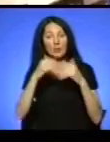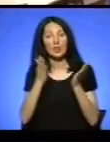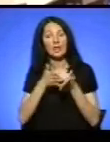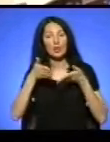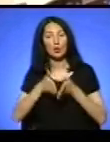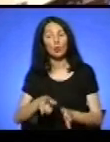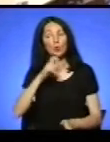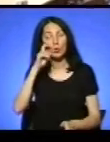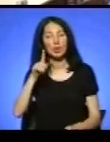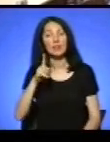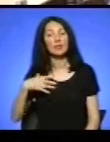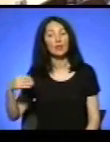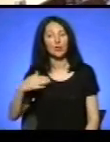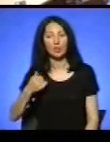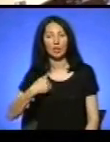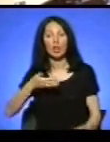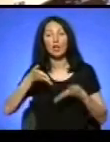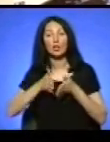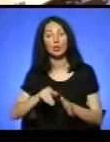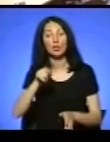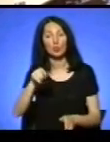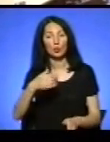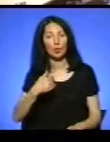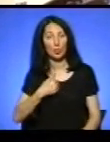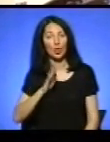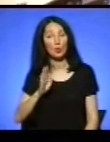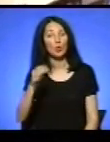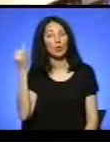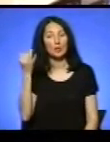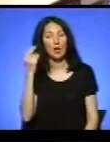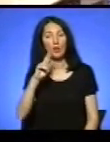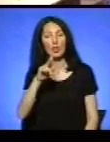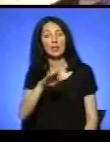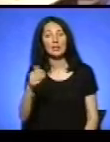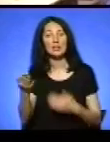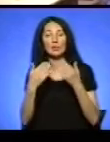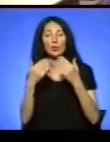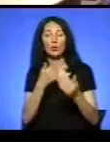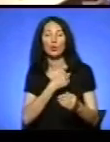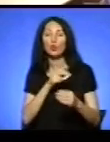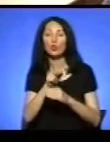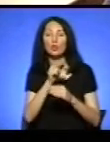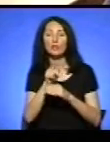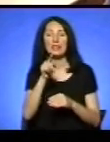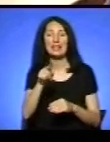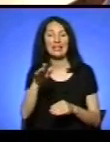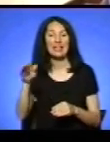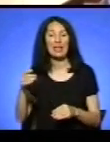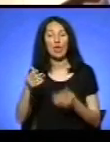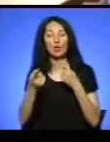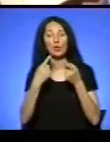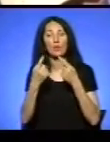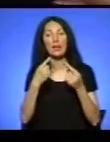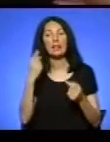Народилась тут, і мені було цікаво, як діти спілкуються. Хочу навчити їх розмовляти англійською, так як ця мова стала моєю